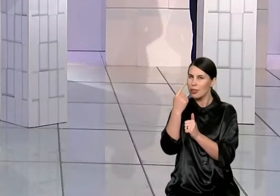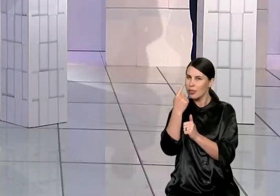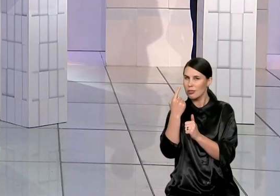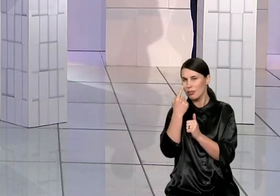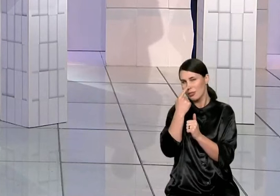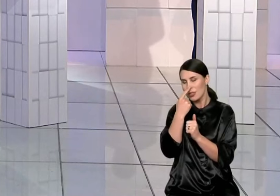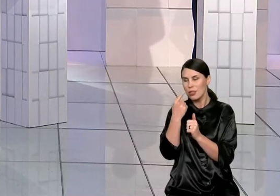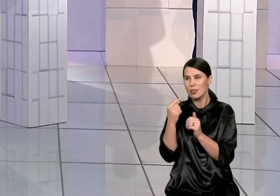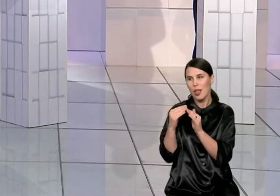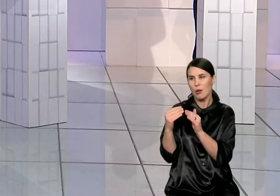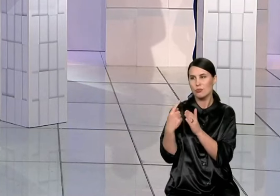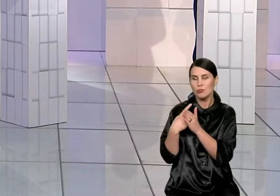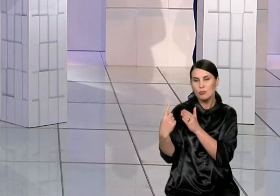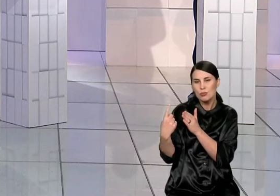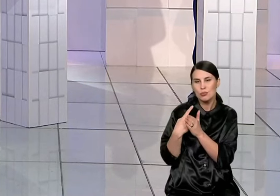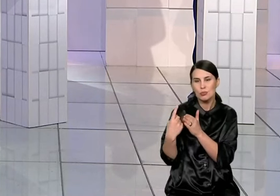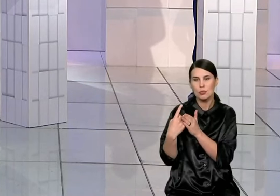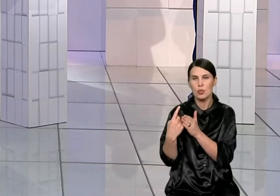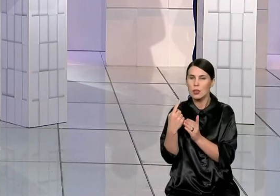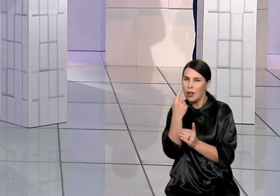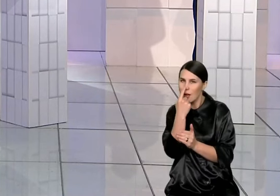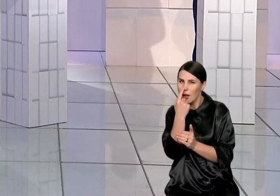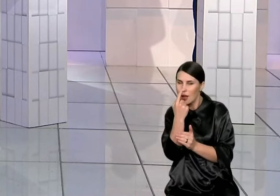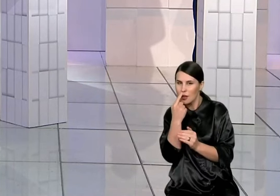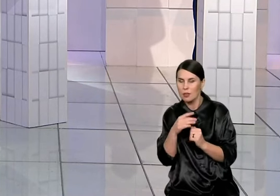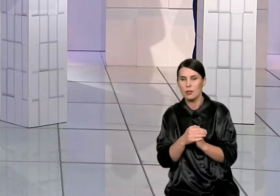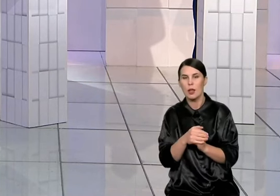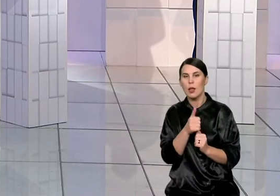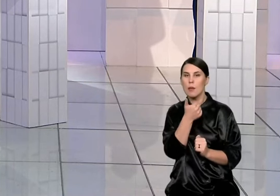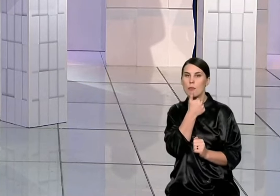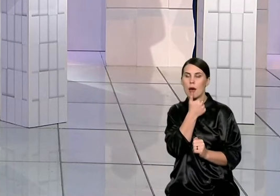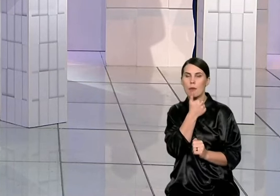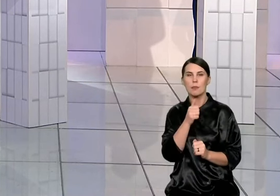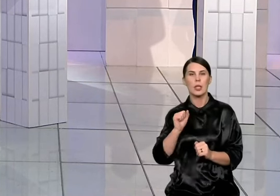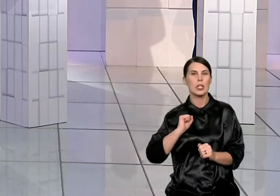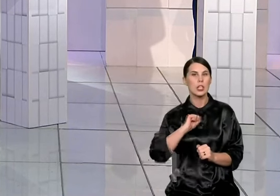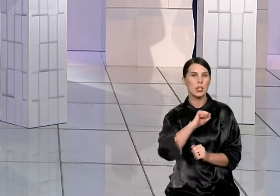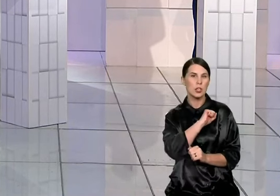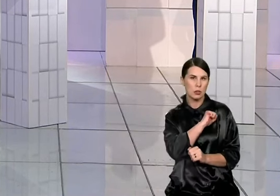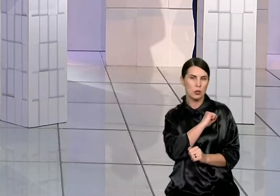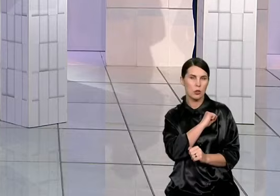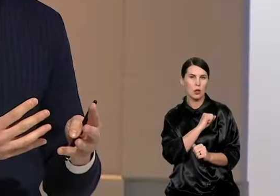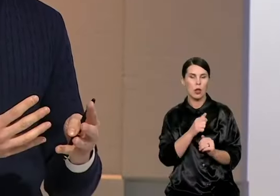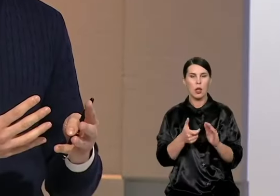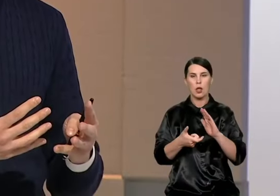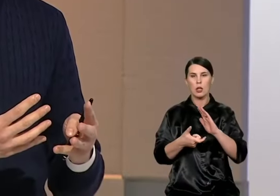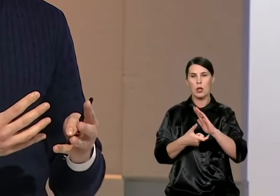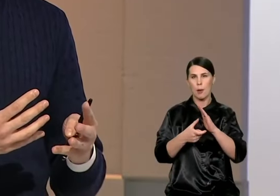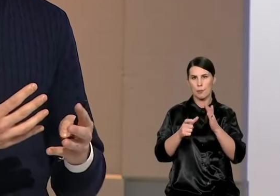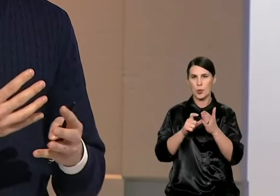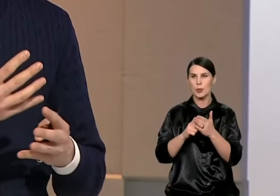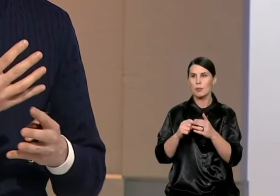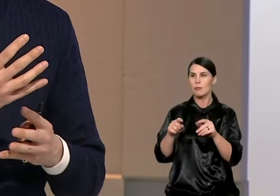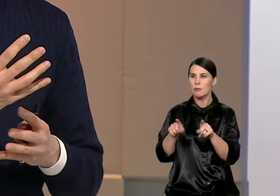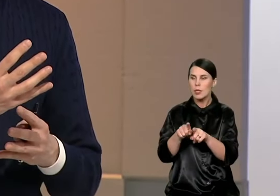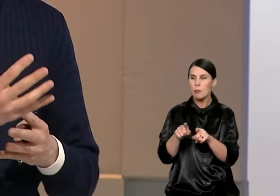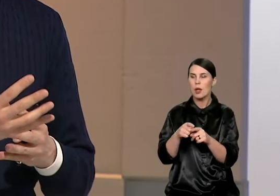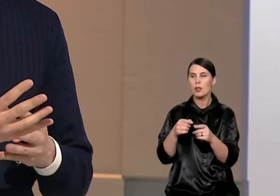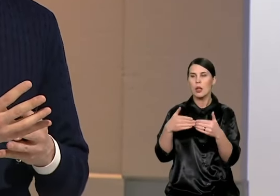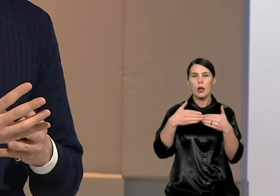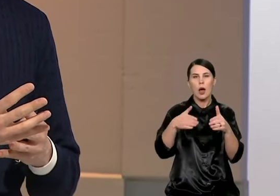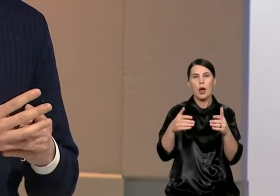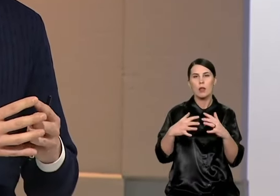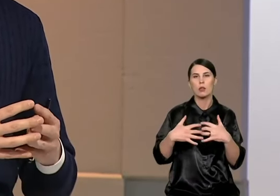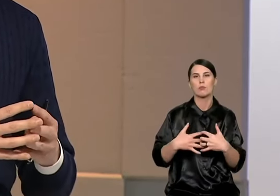filialus, kaip šeimos gydytojų kabinetus, atidaryti arčiau namų, kaip, pavyzdžiui, Karoliniškio poliklinikos šeimos gydytojų